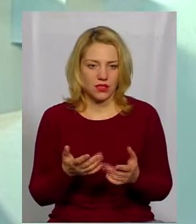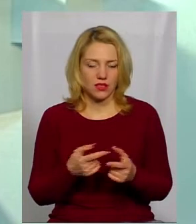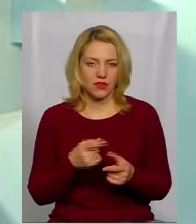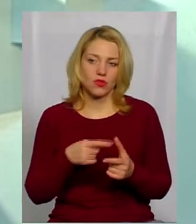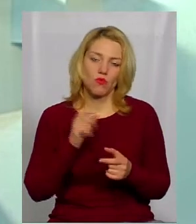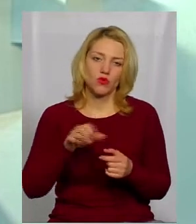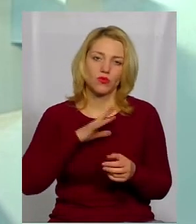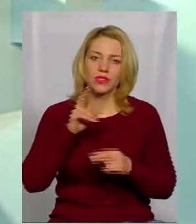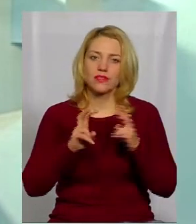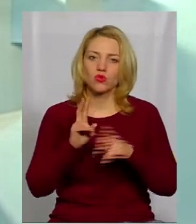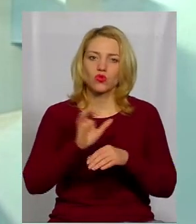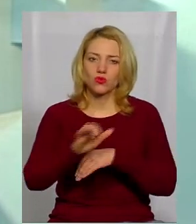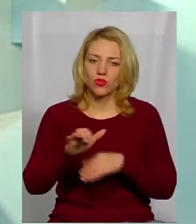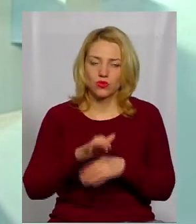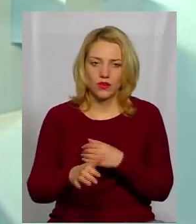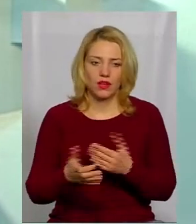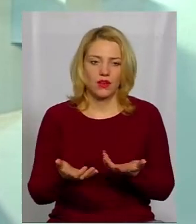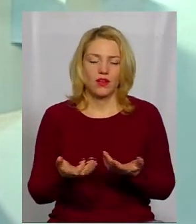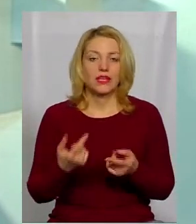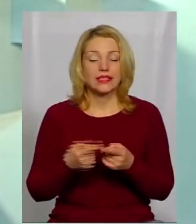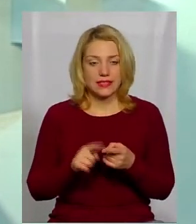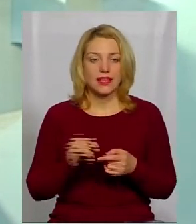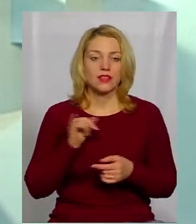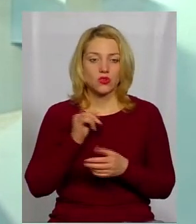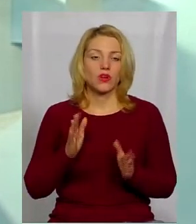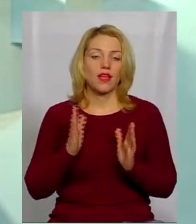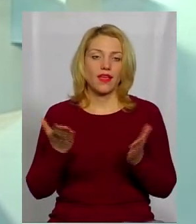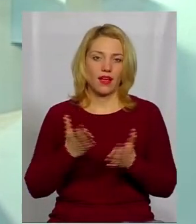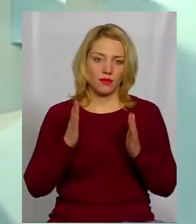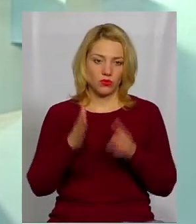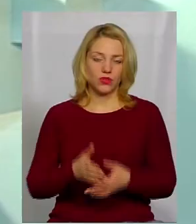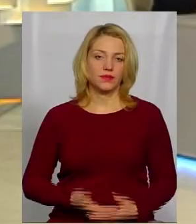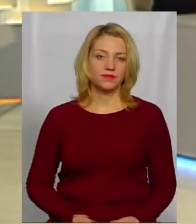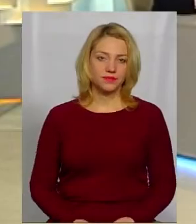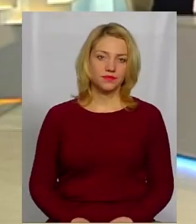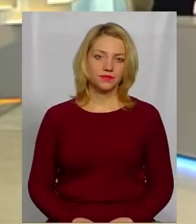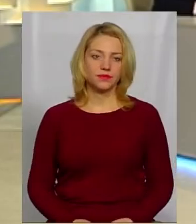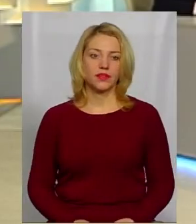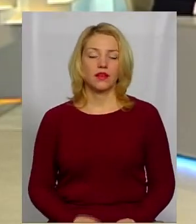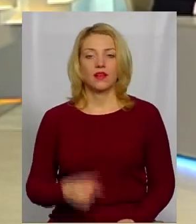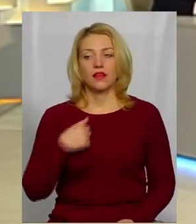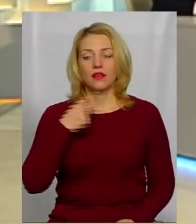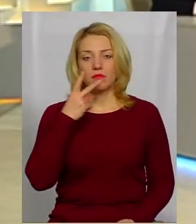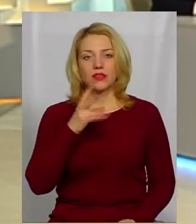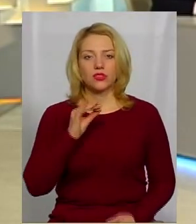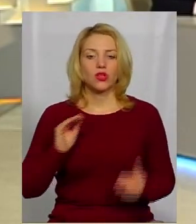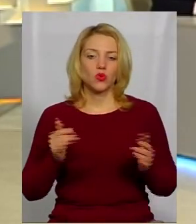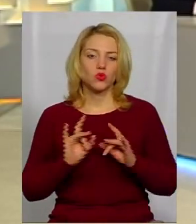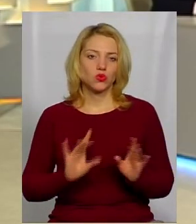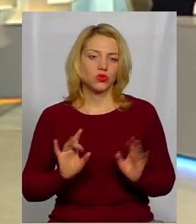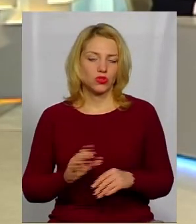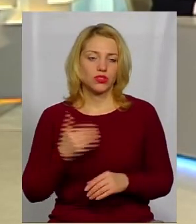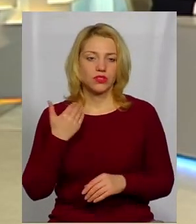хто його виготовляв, але це теж історія, яка буде. Я бачила, в сюжеті ви, так,